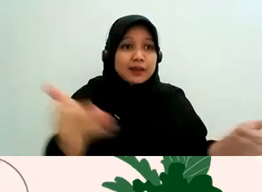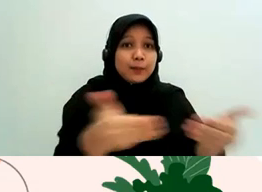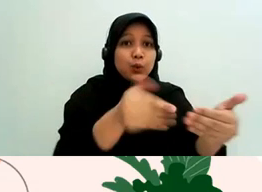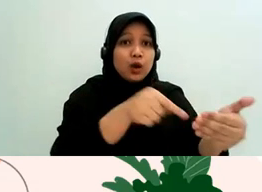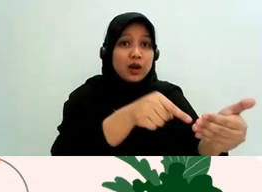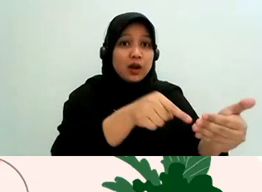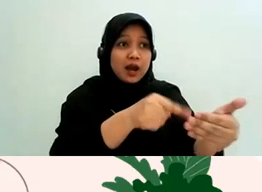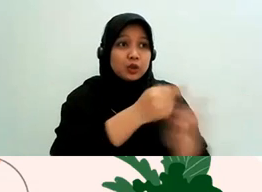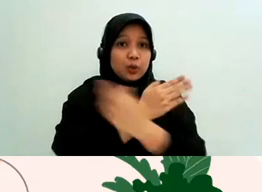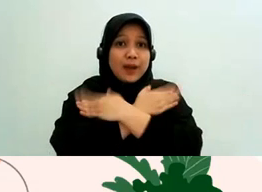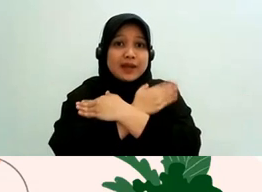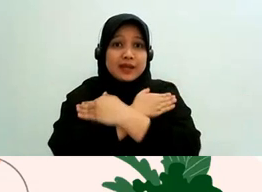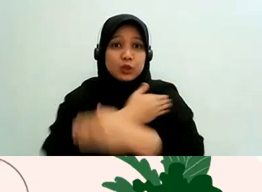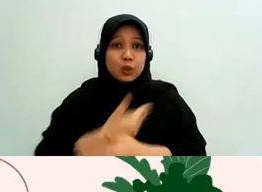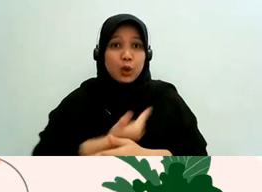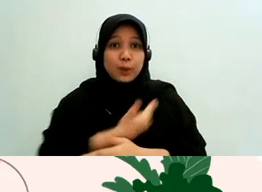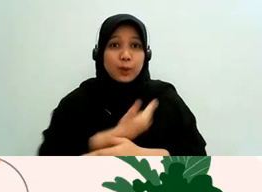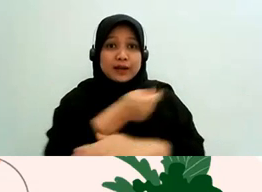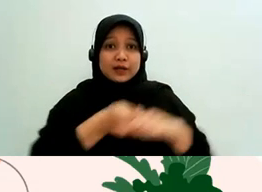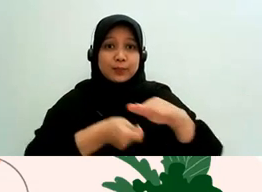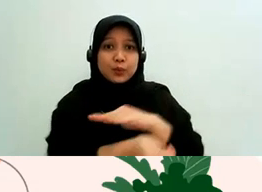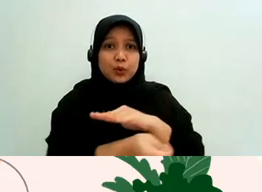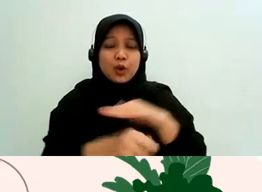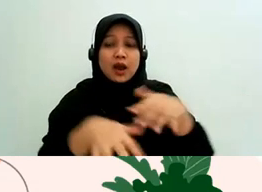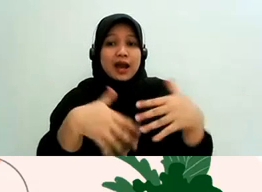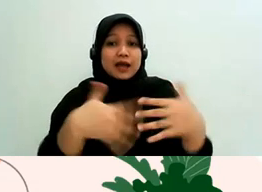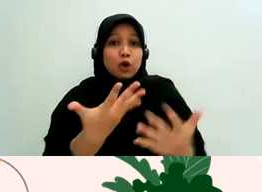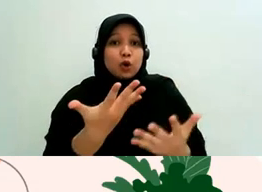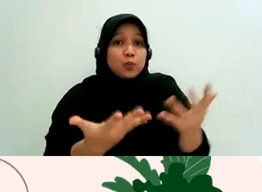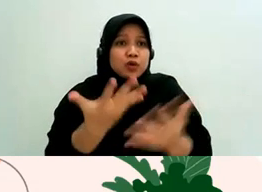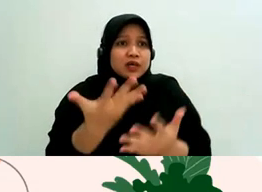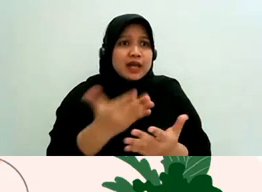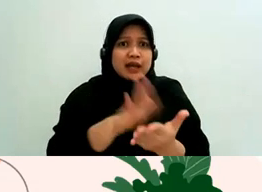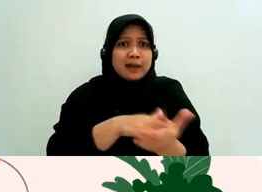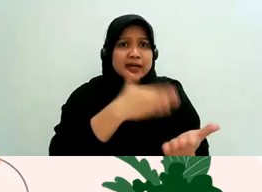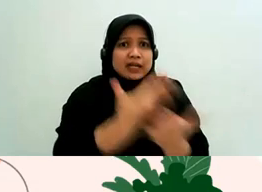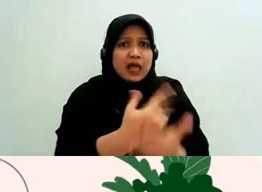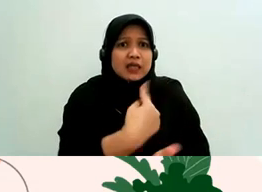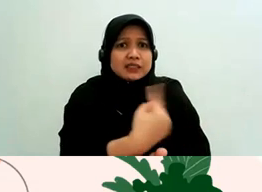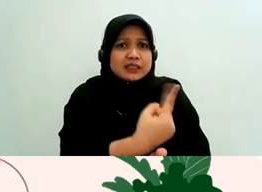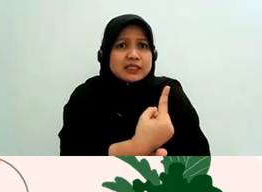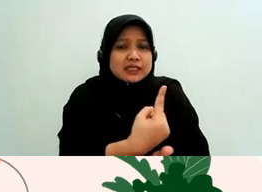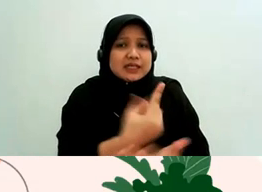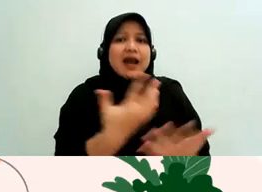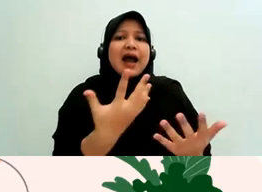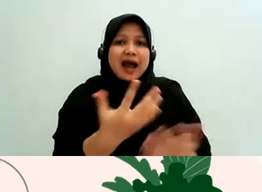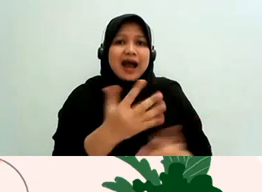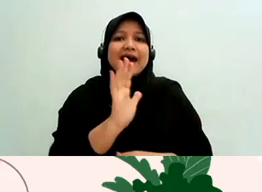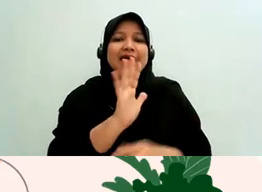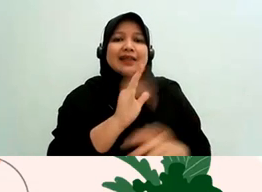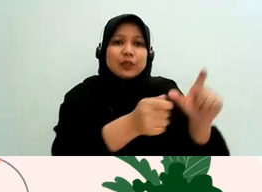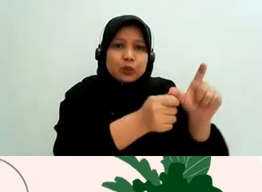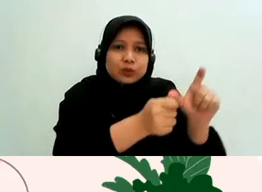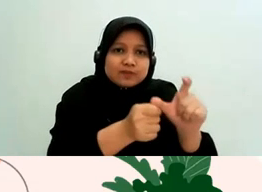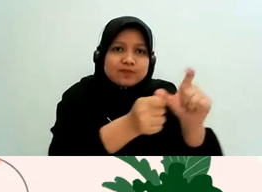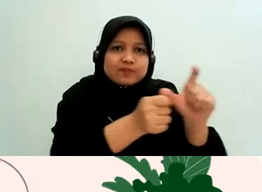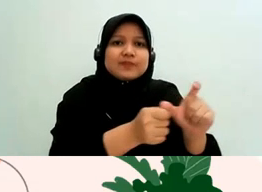ini korban pembunuhan apakah dia memang meninggal karena alasan alami itu adalah bagian dari sebuah penyelidikan